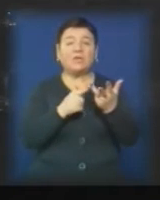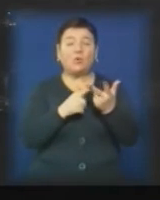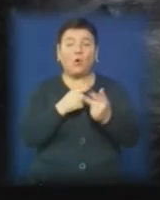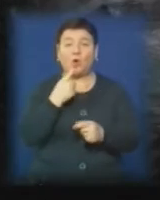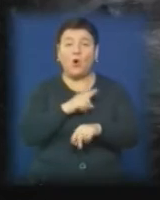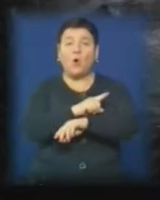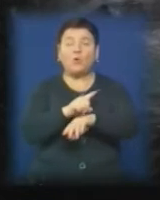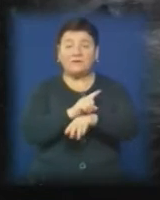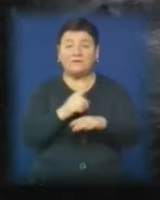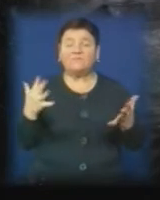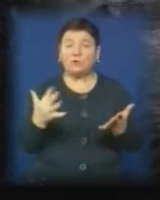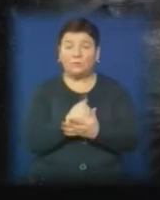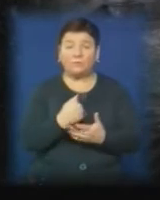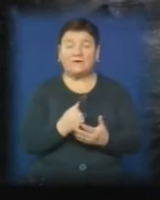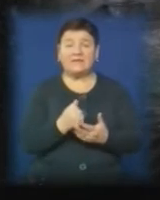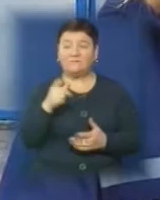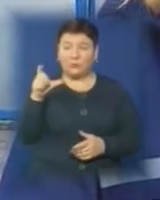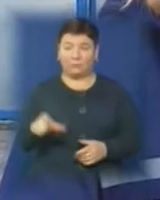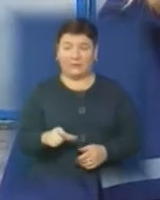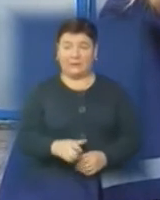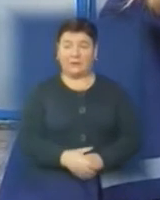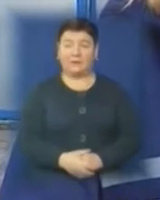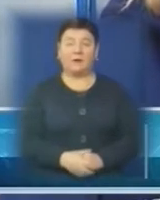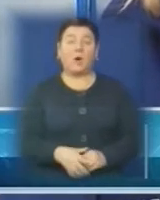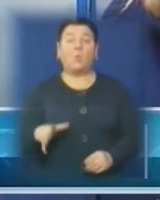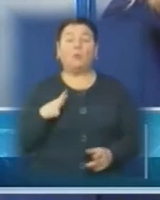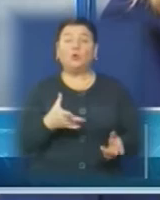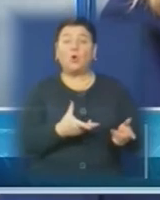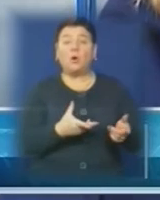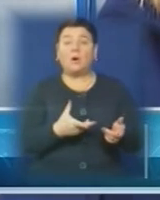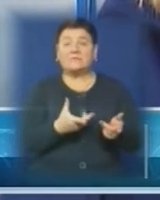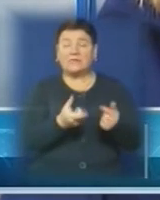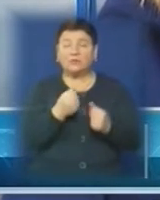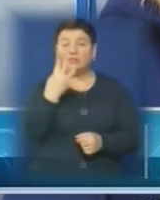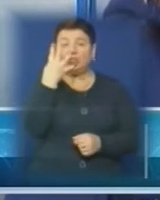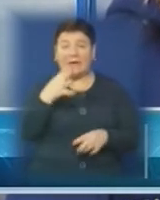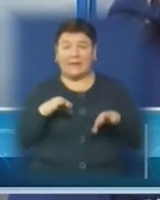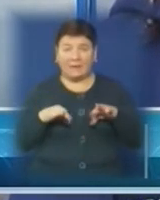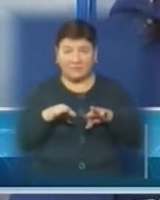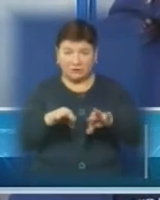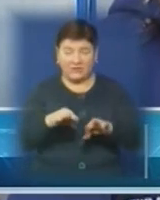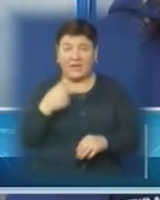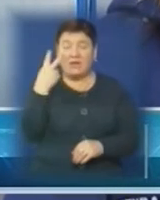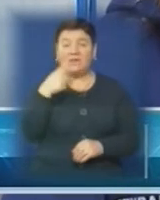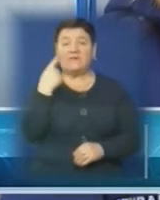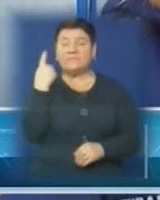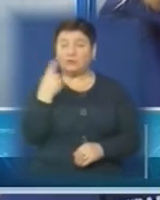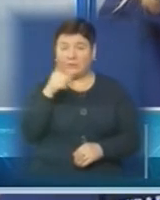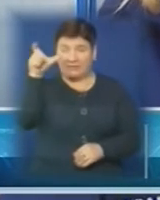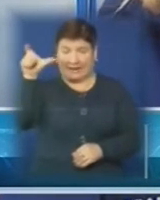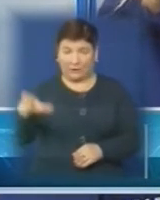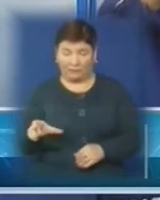ліквідували рятувальники. Було залучено для гасіни 4 одиниці техніки та 20 рятувальників.